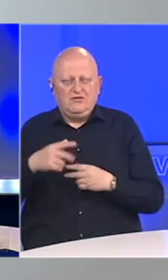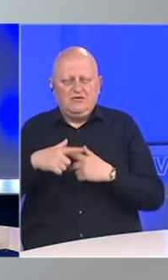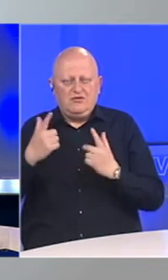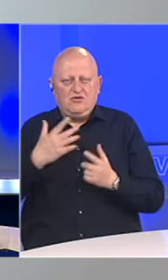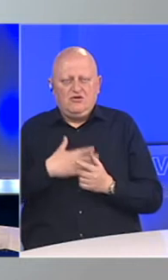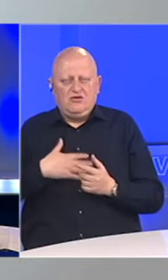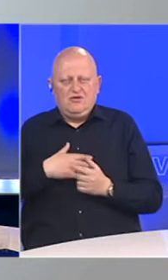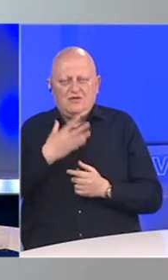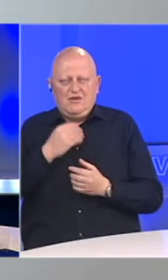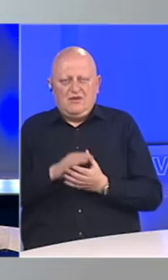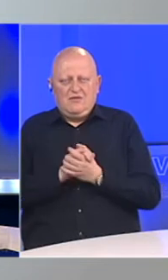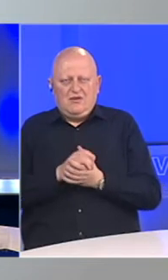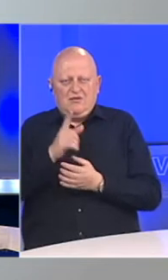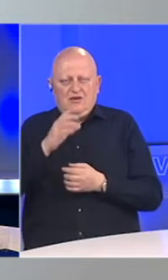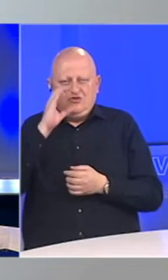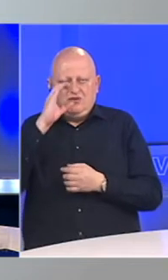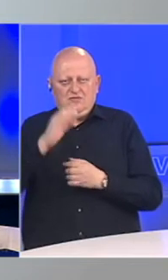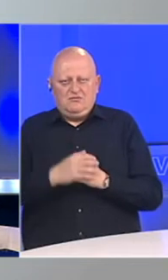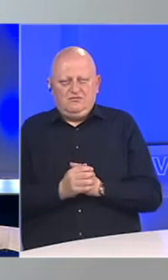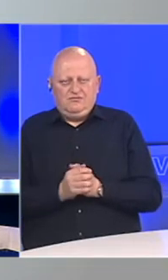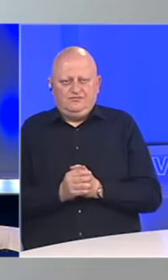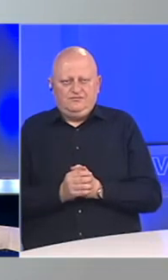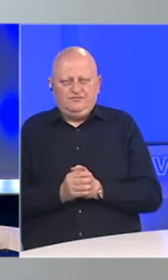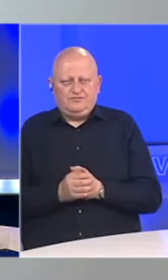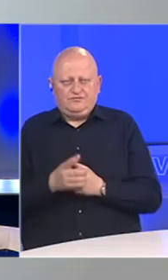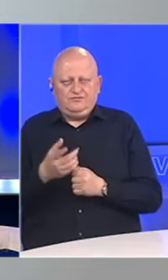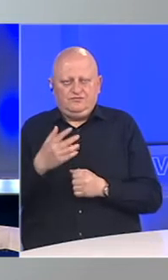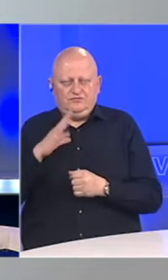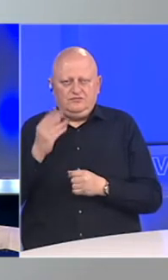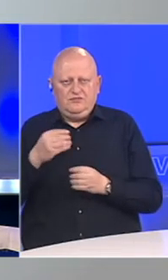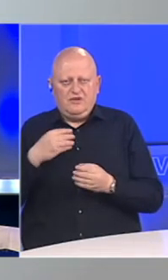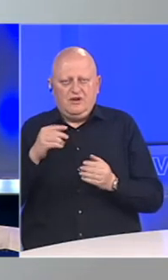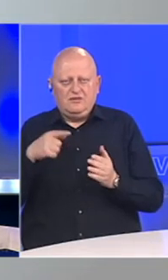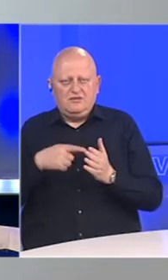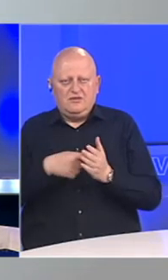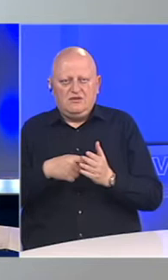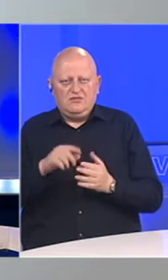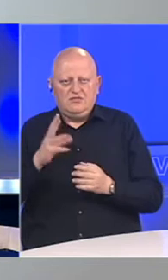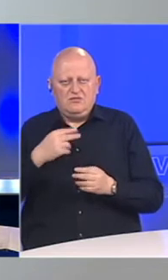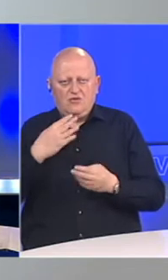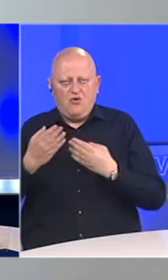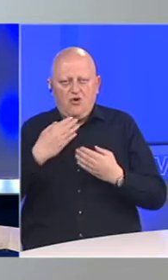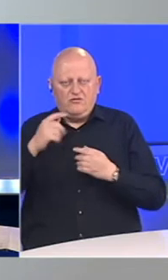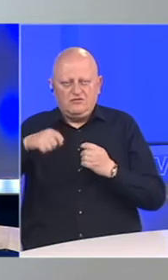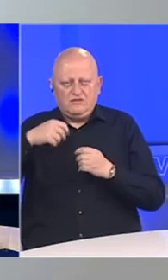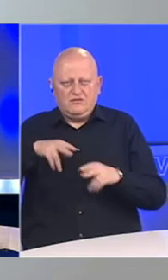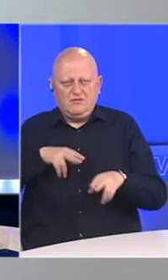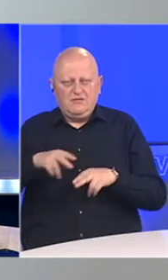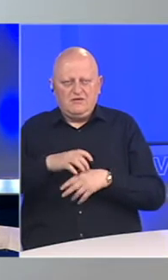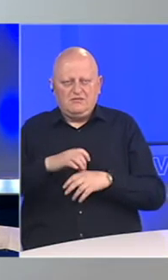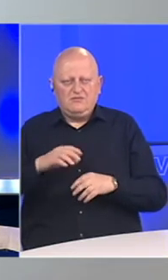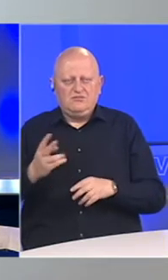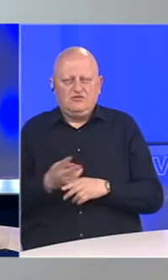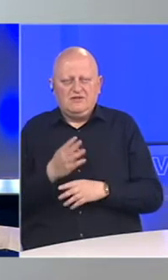dan, vam želim lijep pozdrav vam i vašim gledateljima. Prije najavljene teme sudjelovali ste u videokonferenciji ministara zdravstva